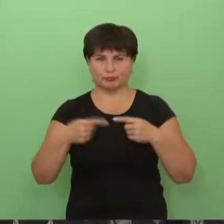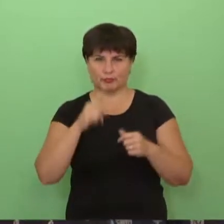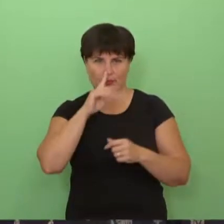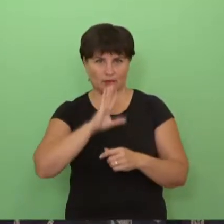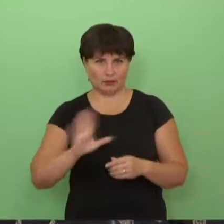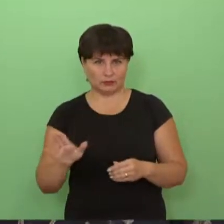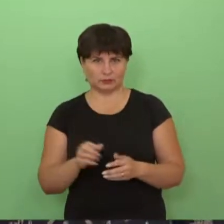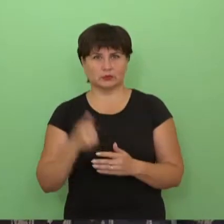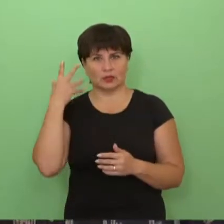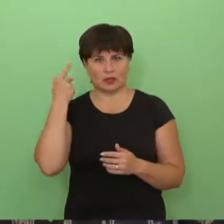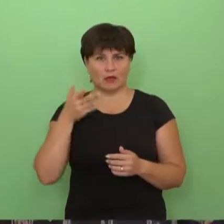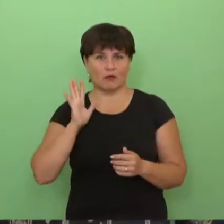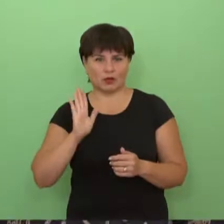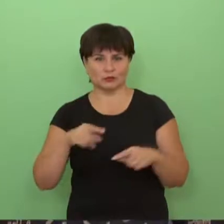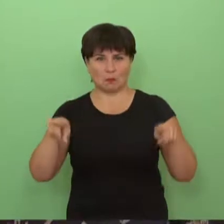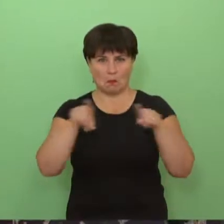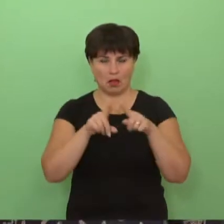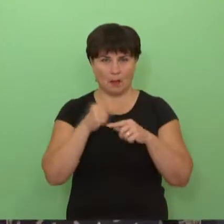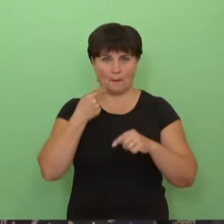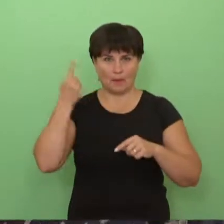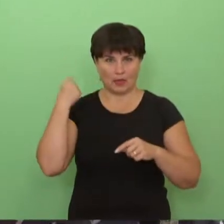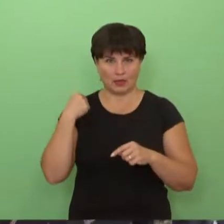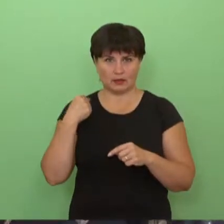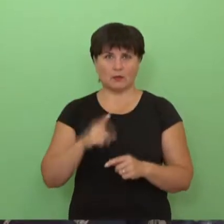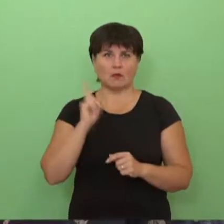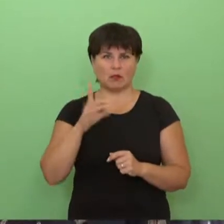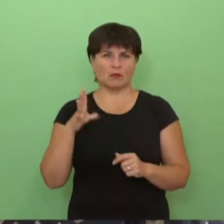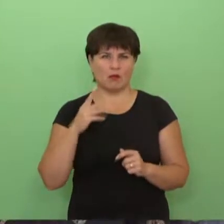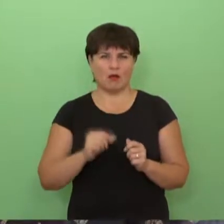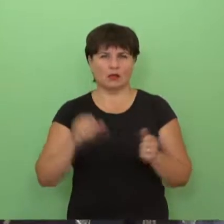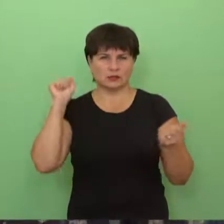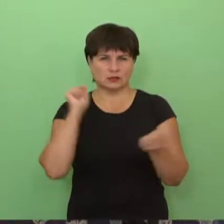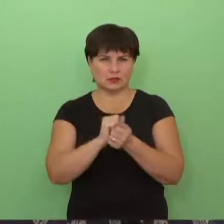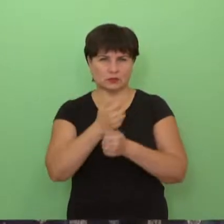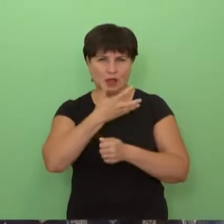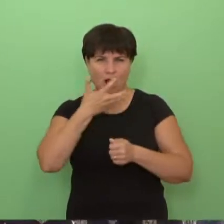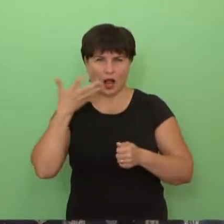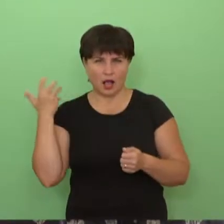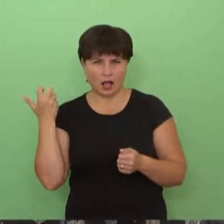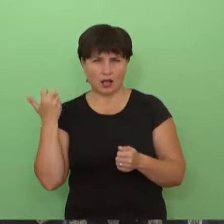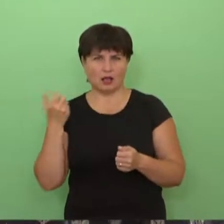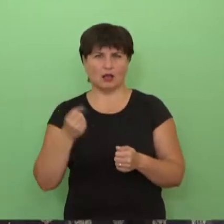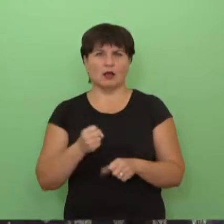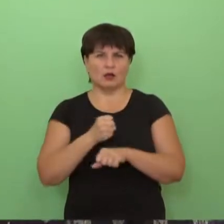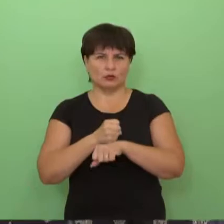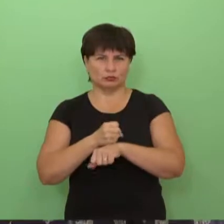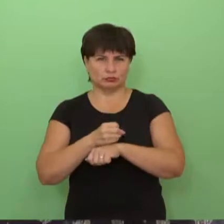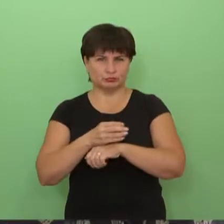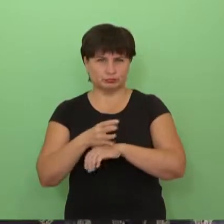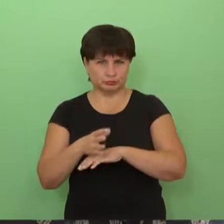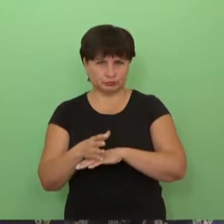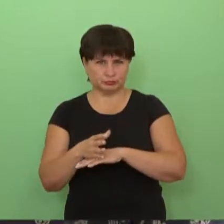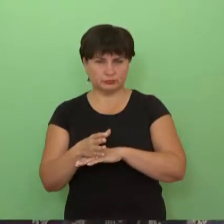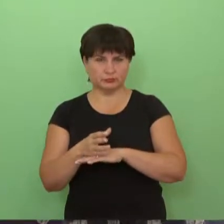panašus kaip ir pernai. Tačiau prasidėjusi kaitra, užtrukusi labai ilgai, tuo metu, kada grūdas